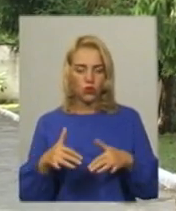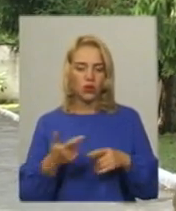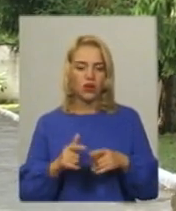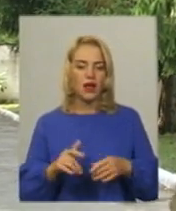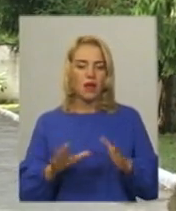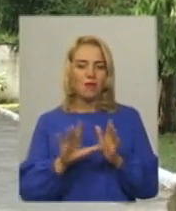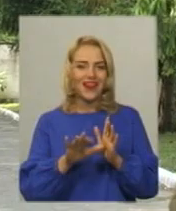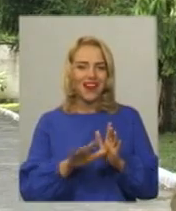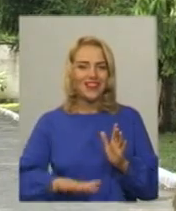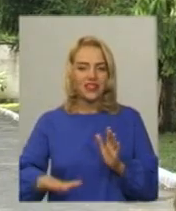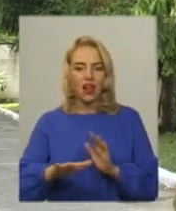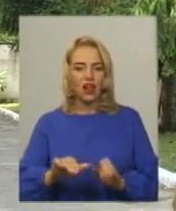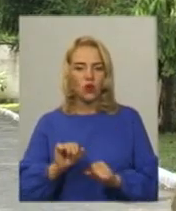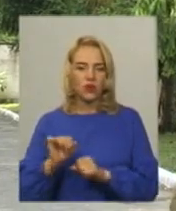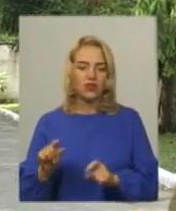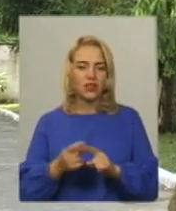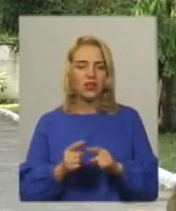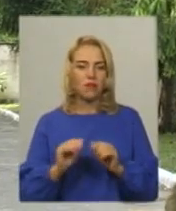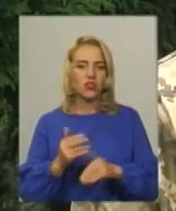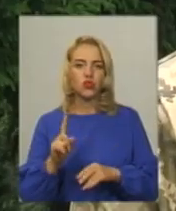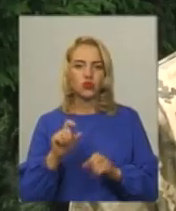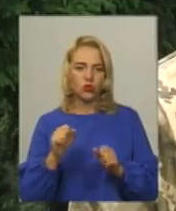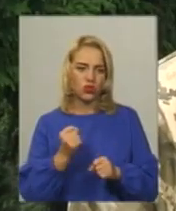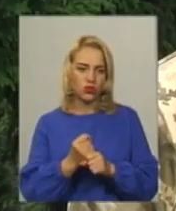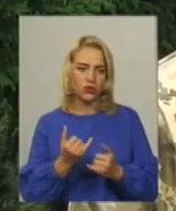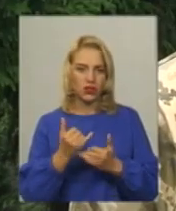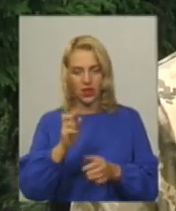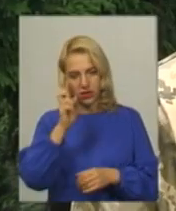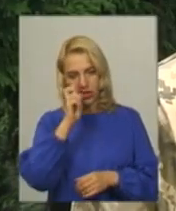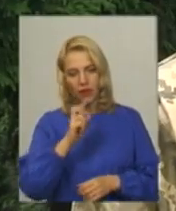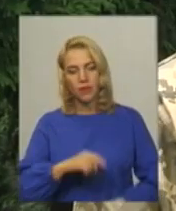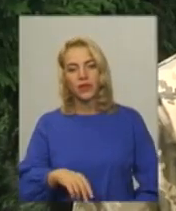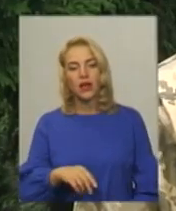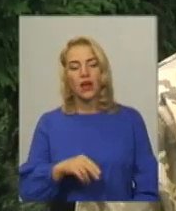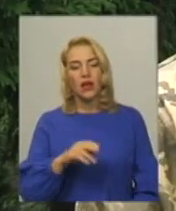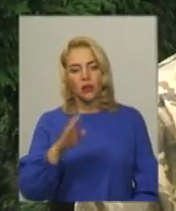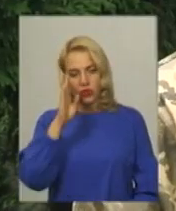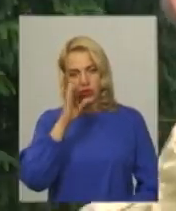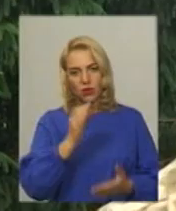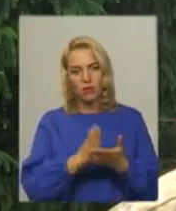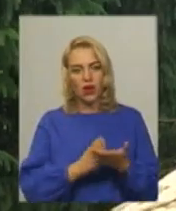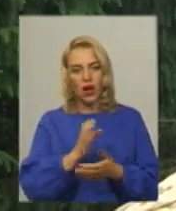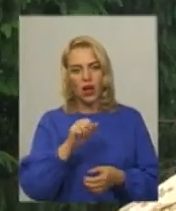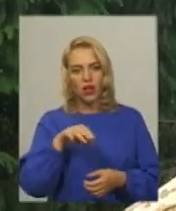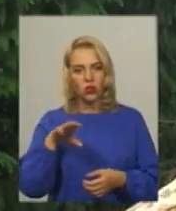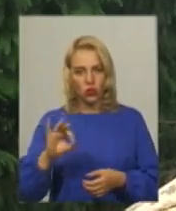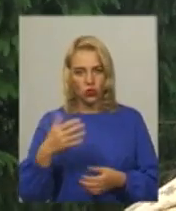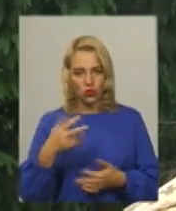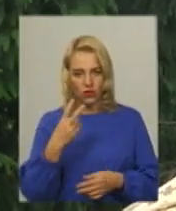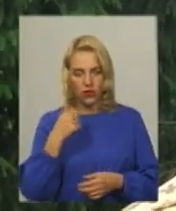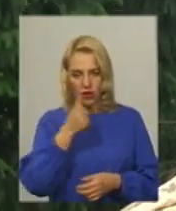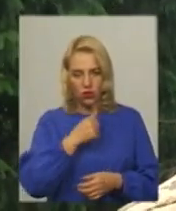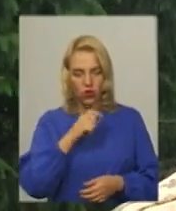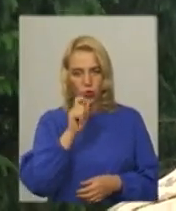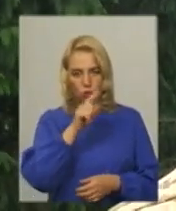найменше, що я зараз можу зробити для своєї країни А Дмитро Поціновський майже два роки проходив службу в зоні антитерористичної операції в